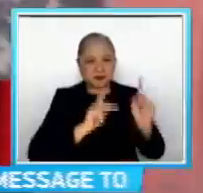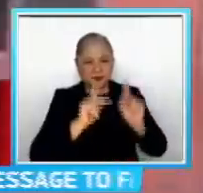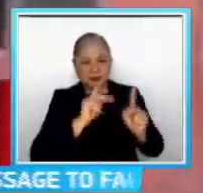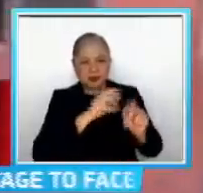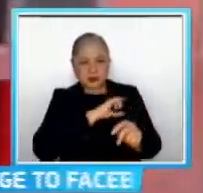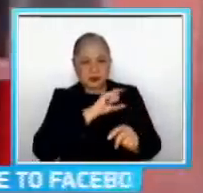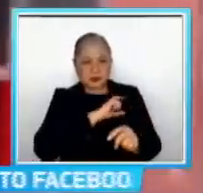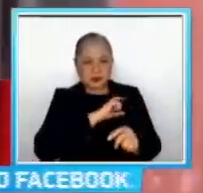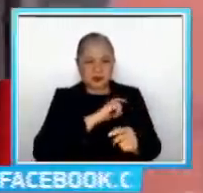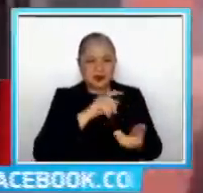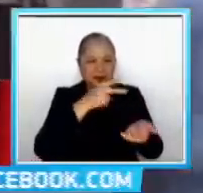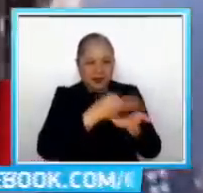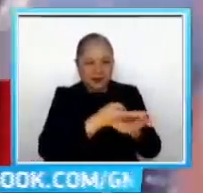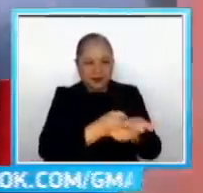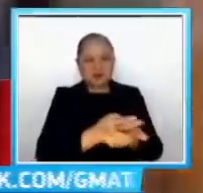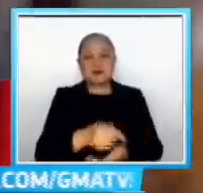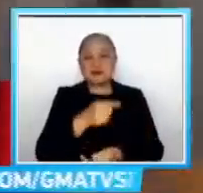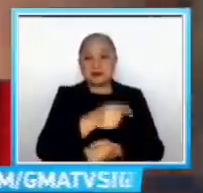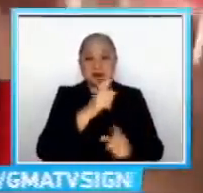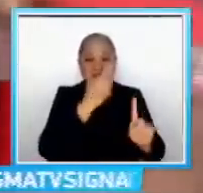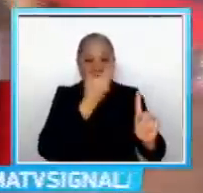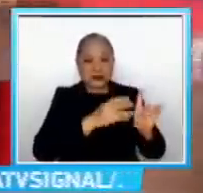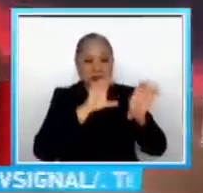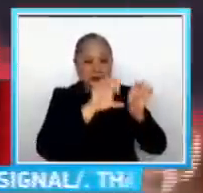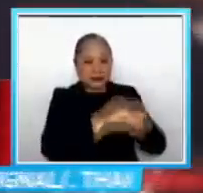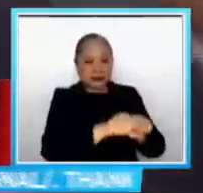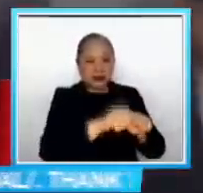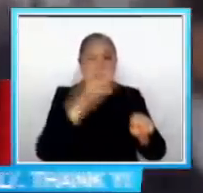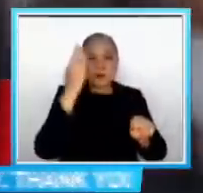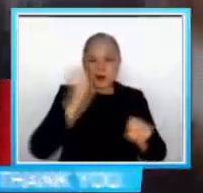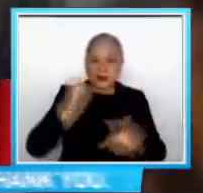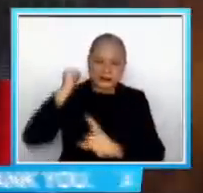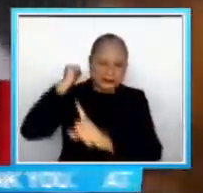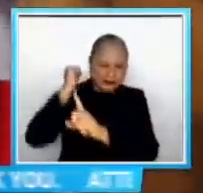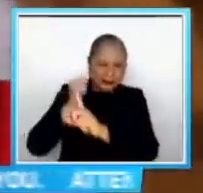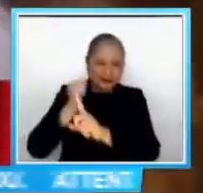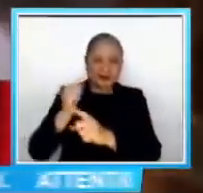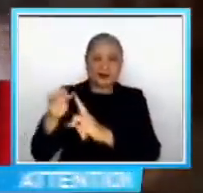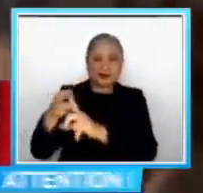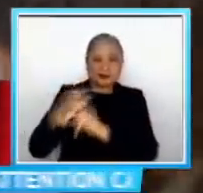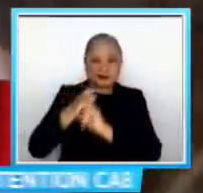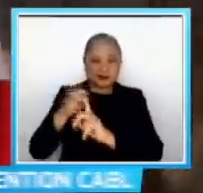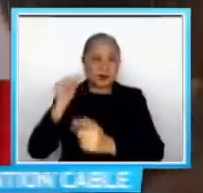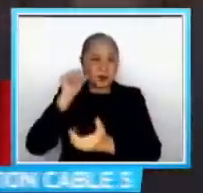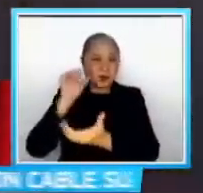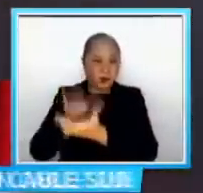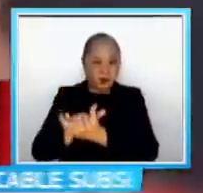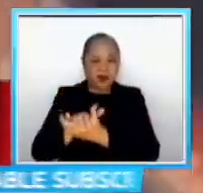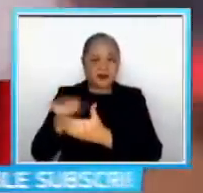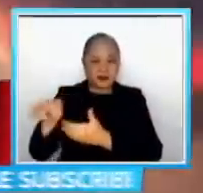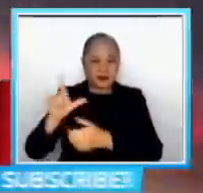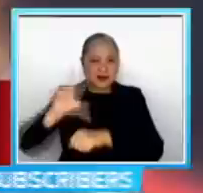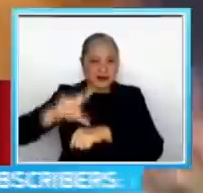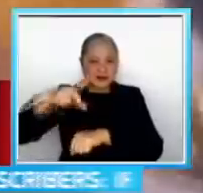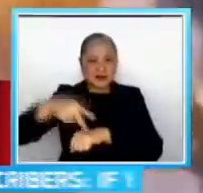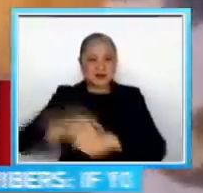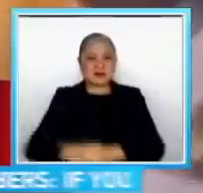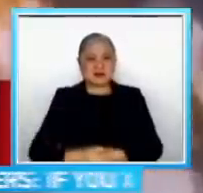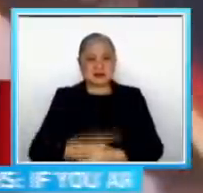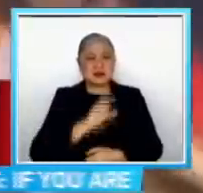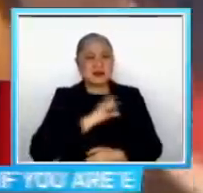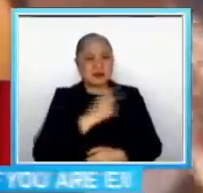Arrestado ang isang lalaki matapos niyang tagain ng ulo at gawing hostage ang kanyang asawa sa Las Piñas Ayon sa pulisya, kapa